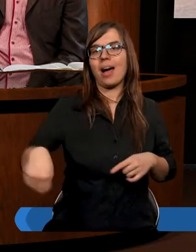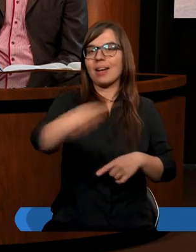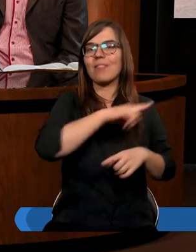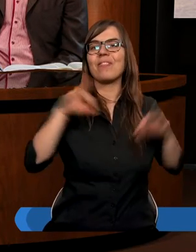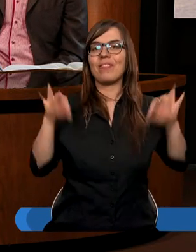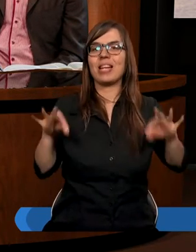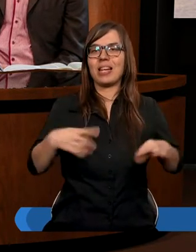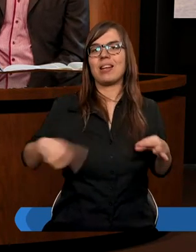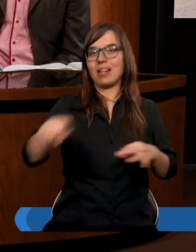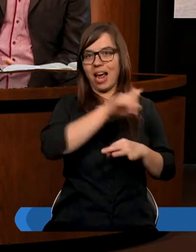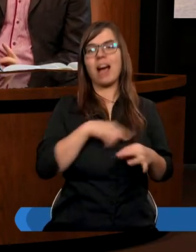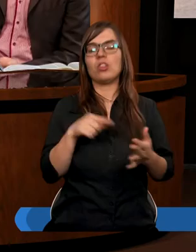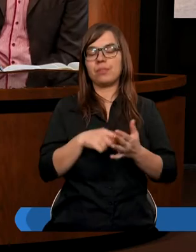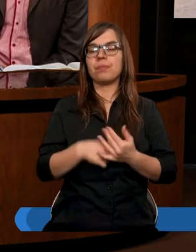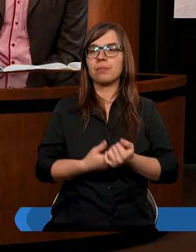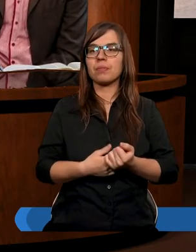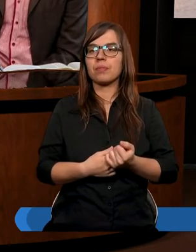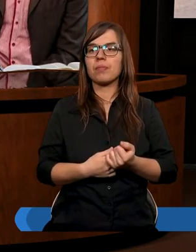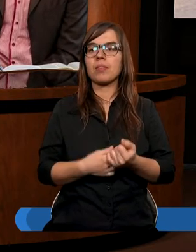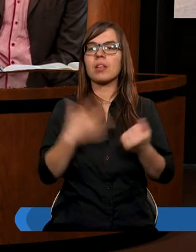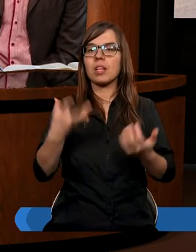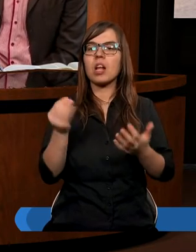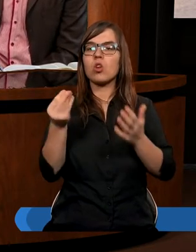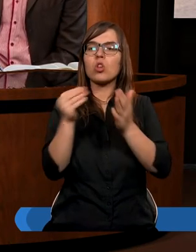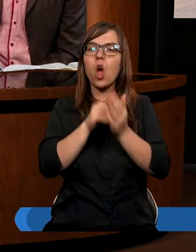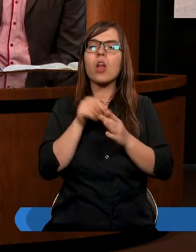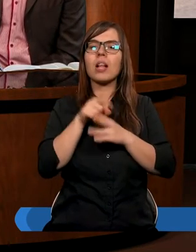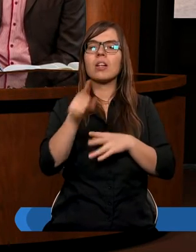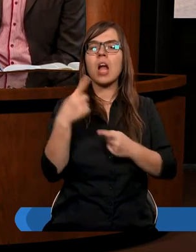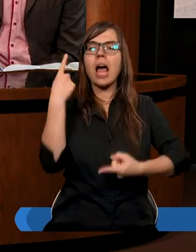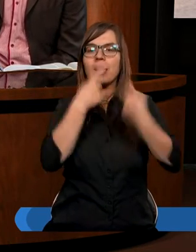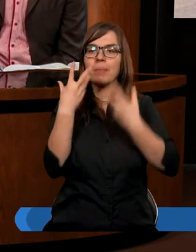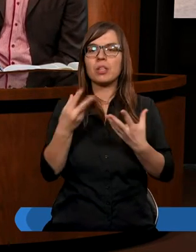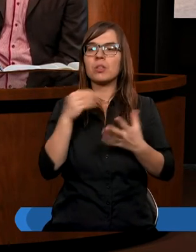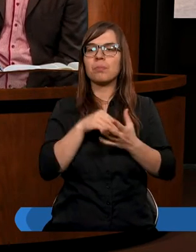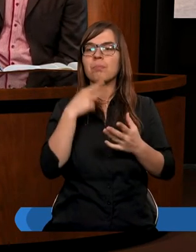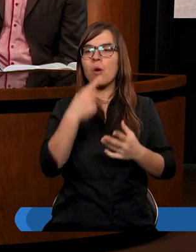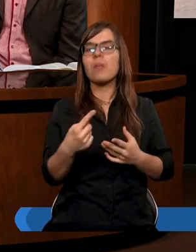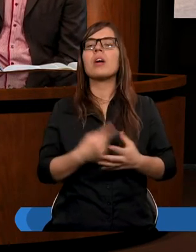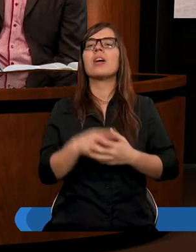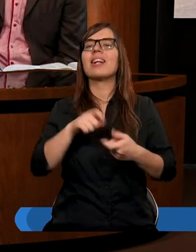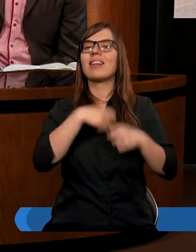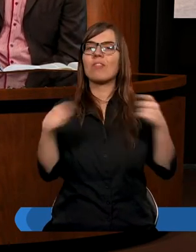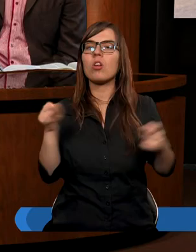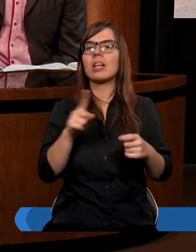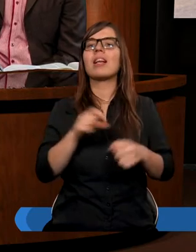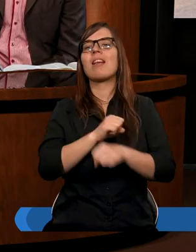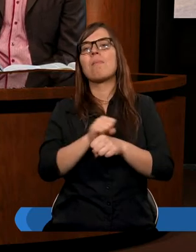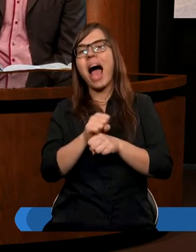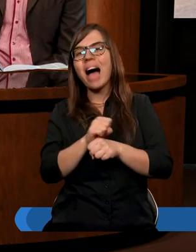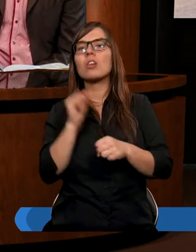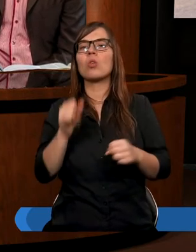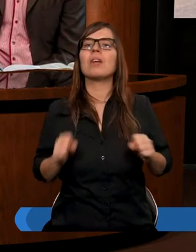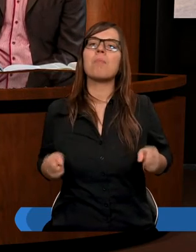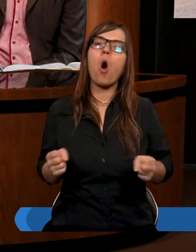przewinienia tak jeszcze można tutaj dodać do tego do tych myśli związanych z Marią i